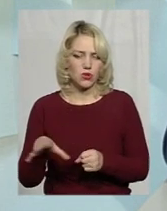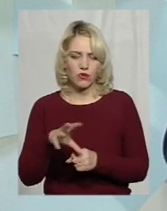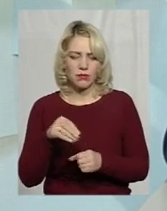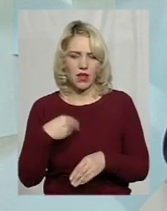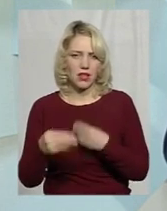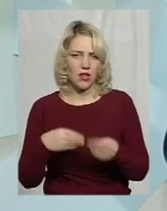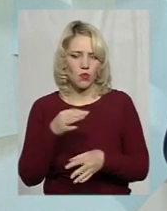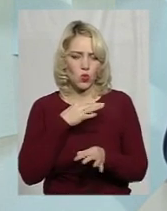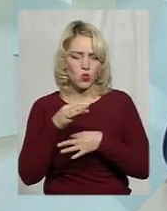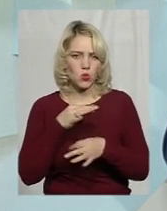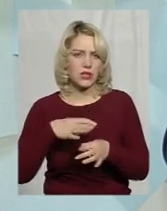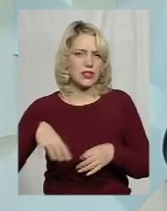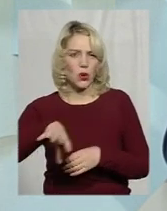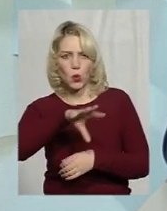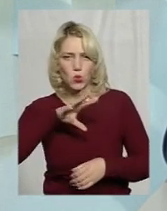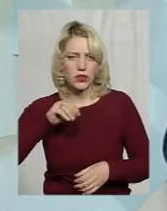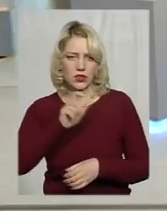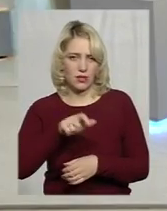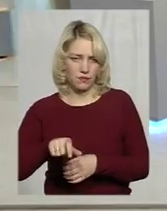консультації всім людям, які звертаються до нас.